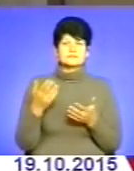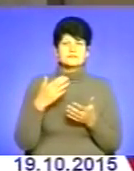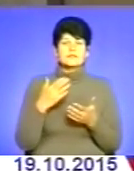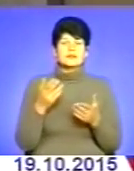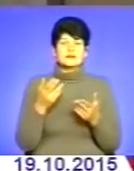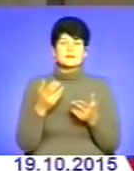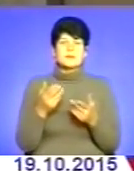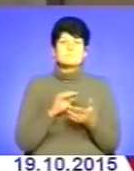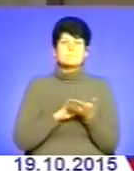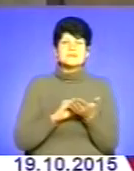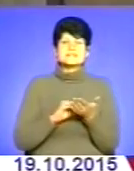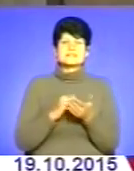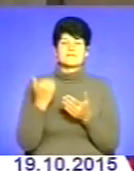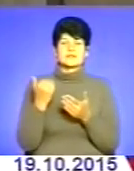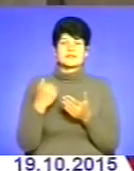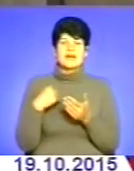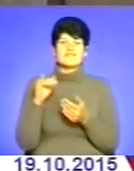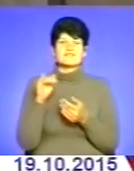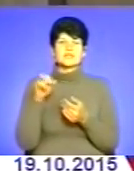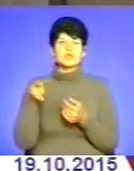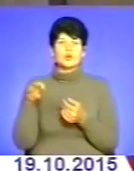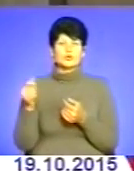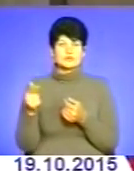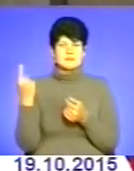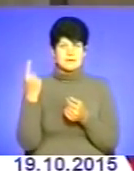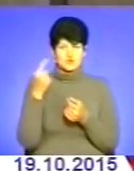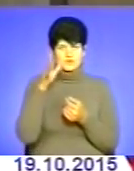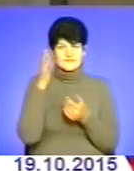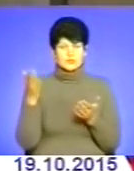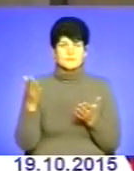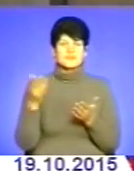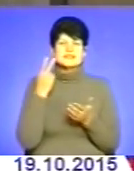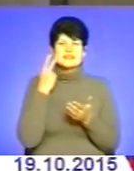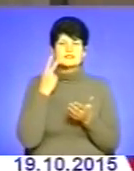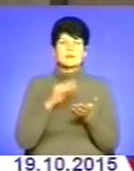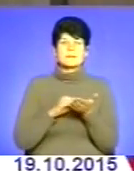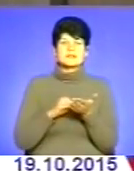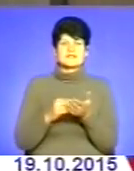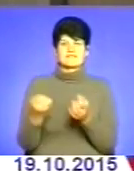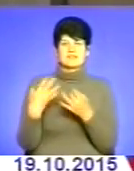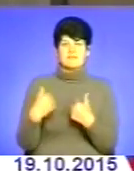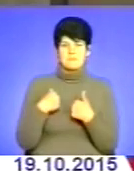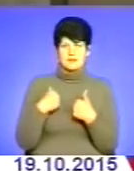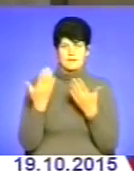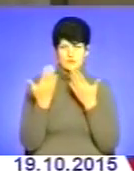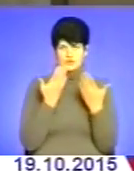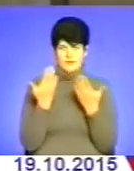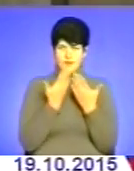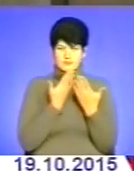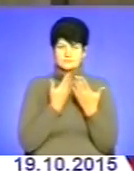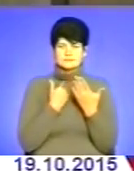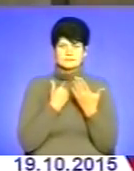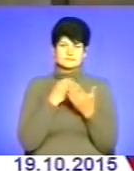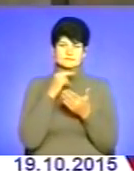І писав він, я філолог за першою світою І завжди він що писав, він давав мені почитати І я